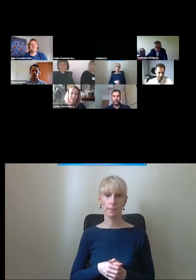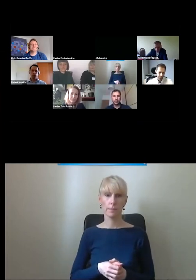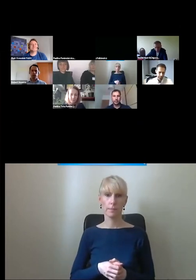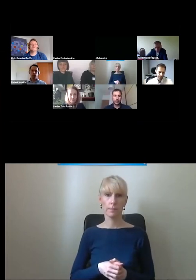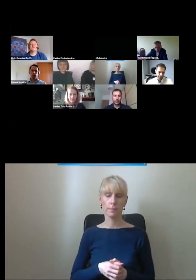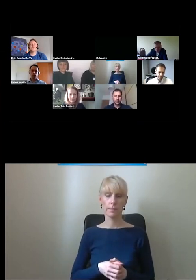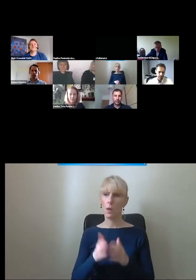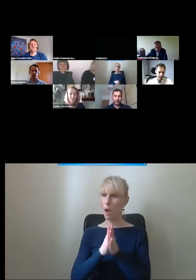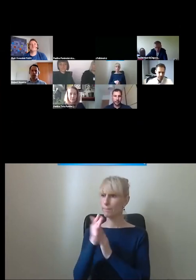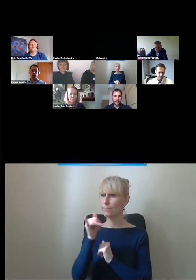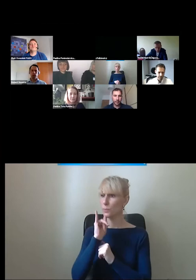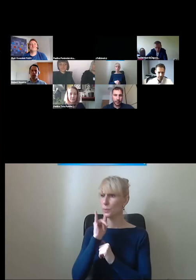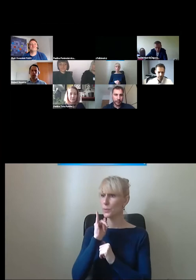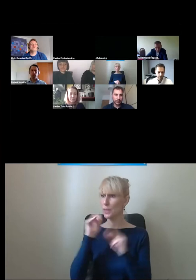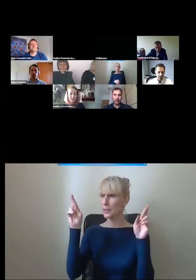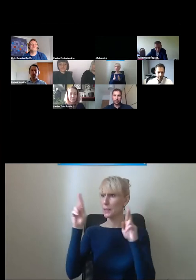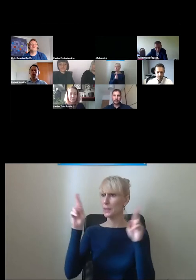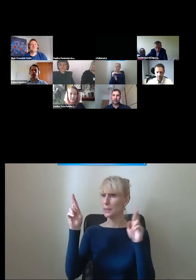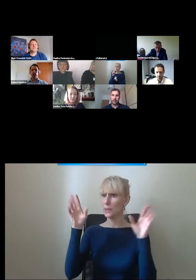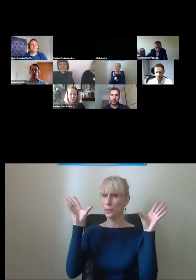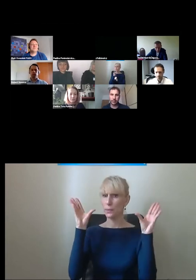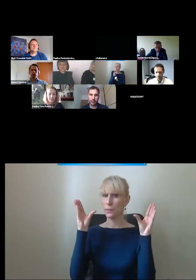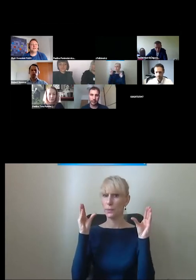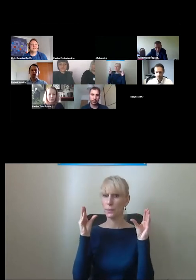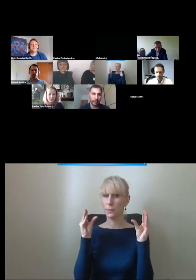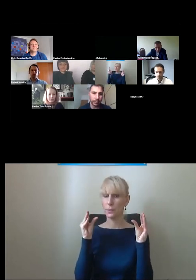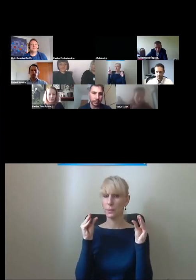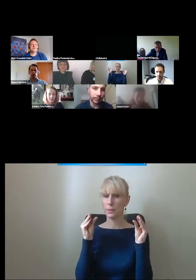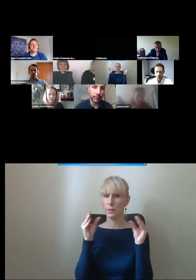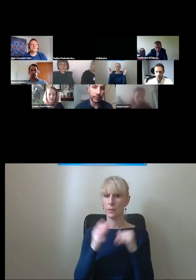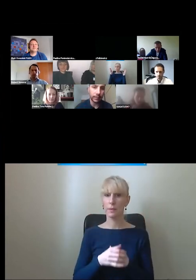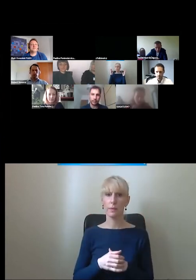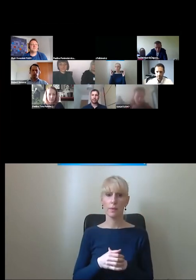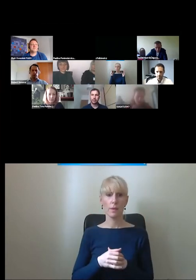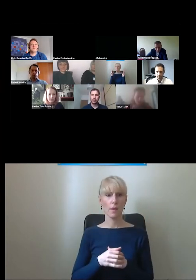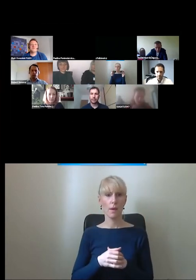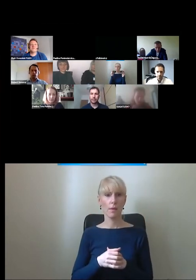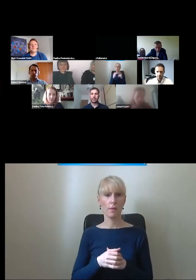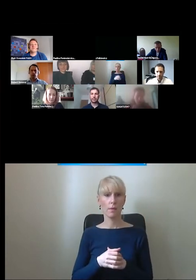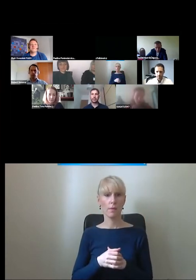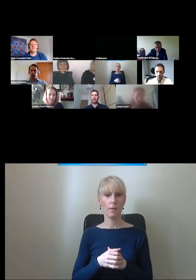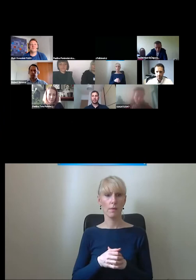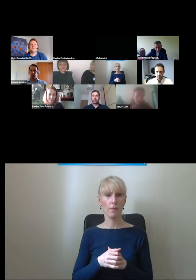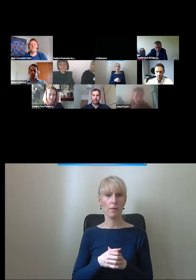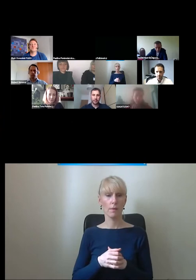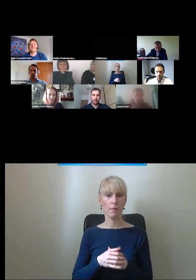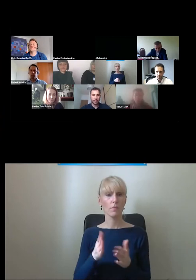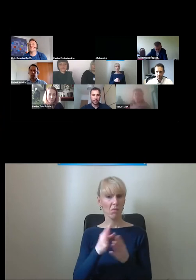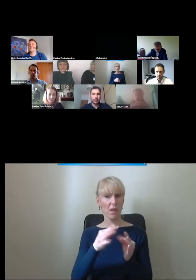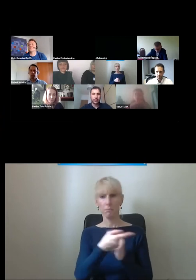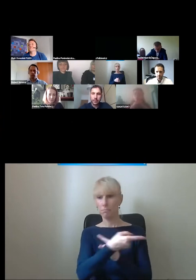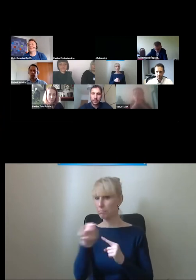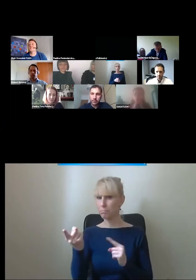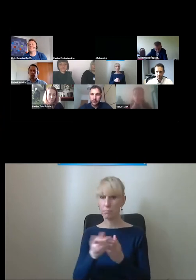Teraz tak, spróbuję te dźwięki wyciszyć. Nie wiem, czy one są, więc ja najpierw zrobię tak, że wszystkim państwu wyłączę mikrofon, a potem włączę